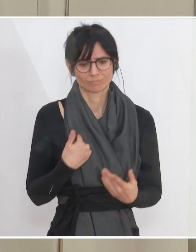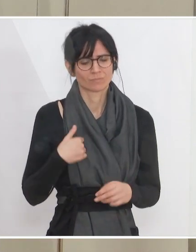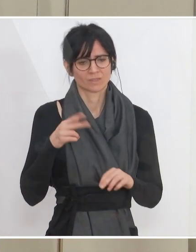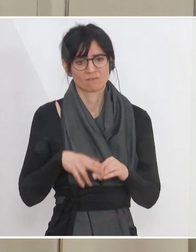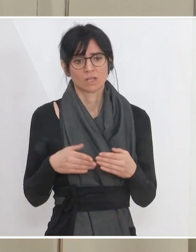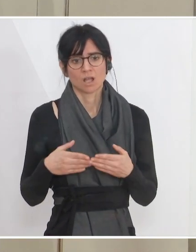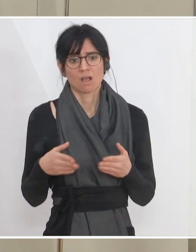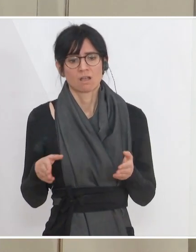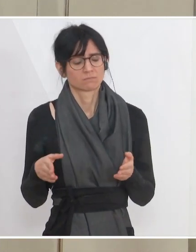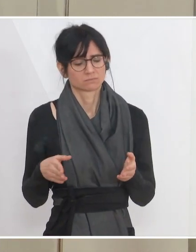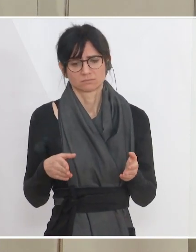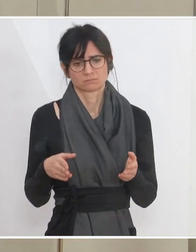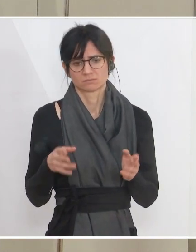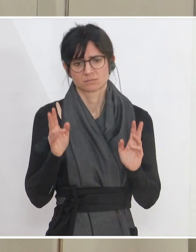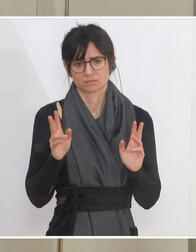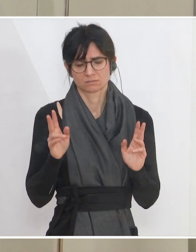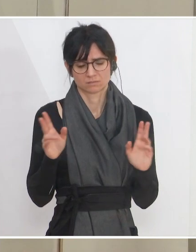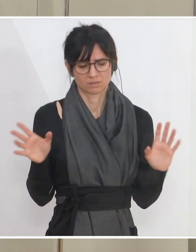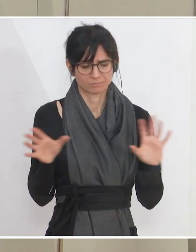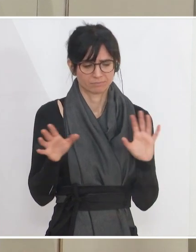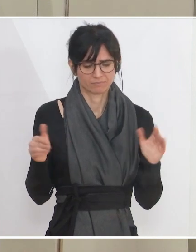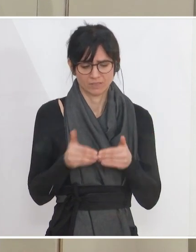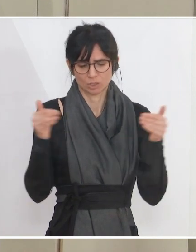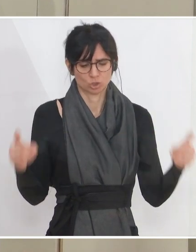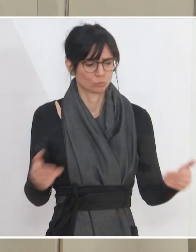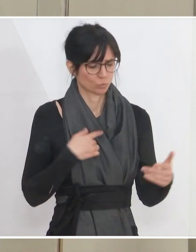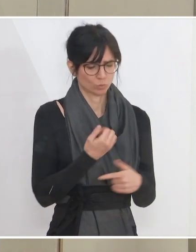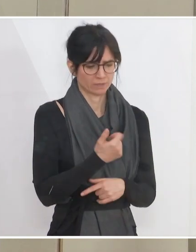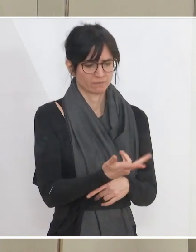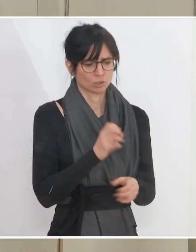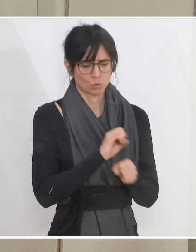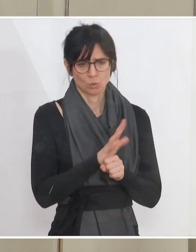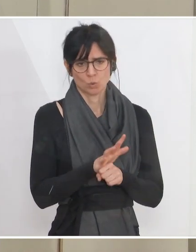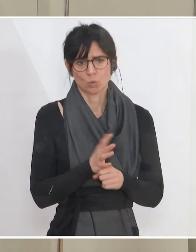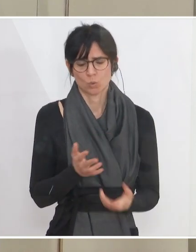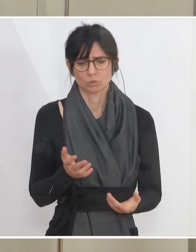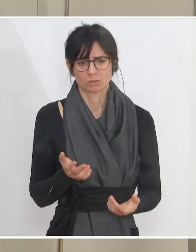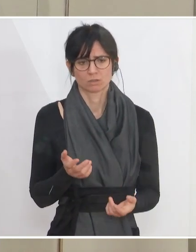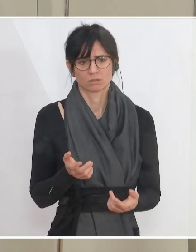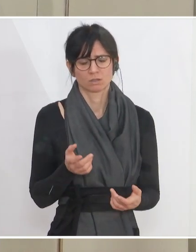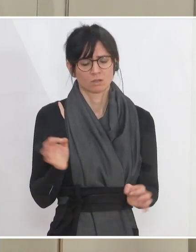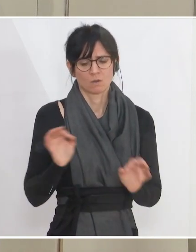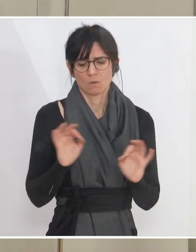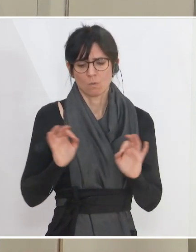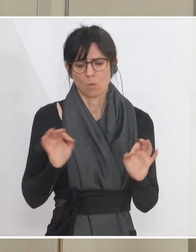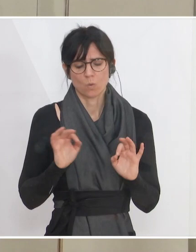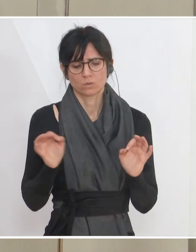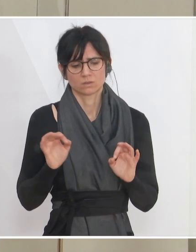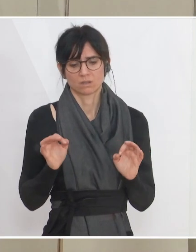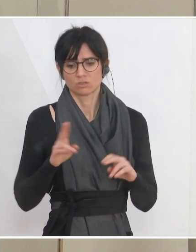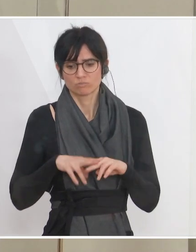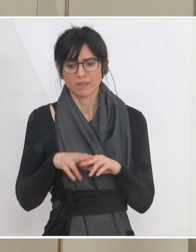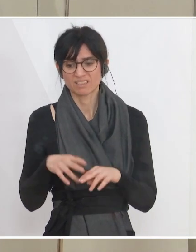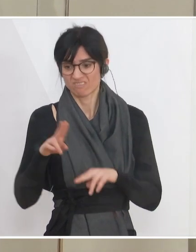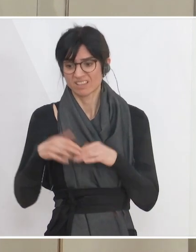vorzunehmen, die jetzt nicht mit dem Infektionsgeschehen vereinbar sind und dann vielleicht noch zu großflächigeren Schließungen führen würden,